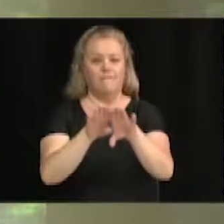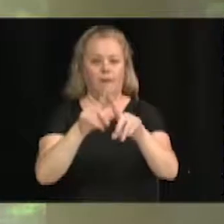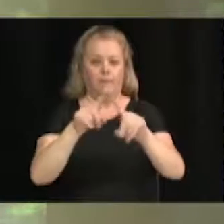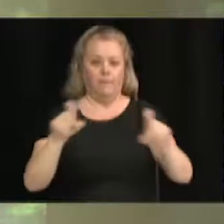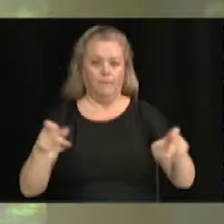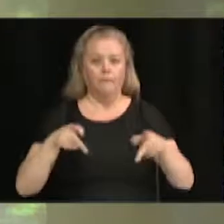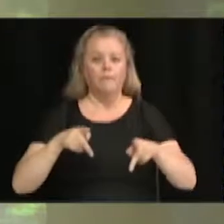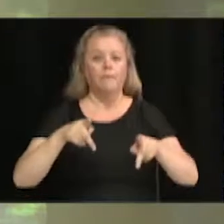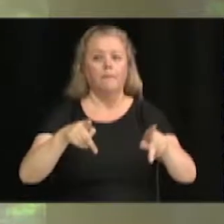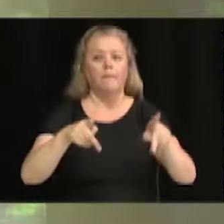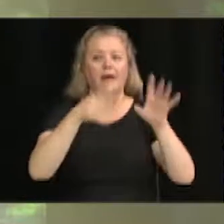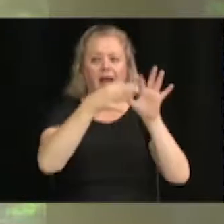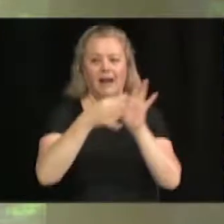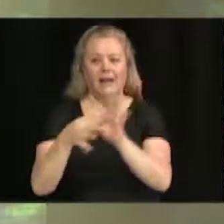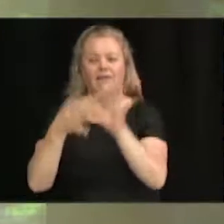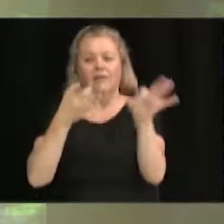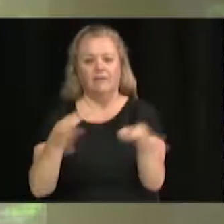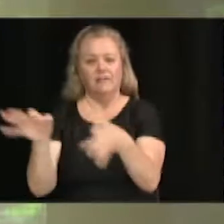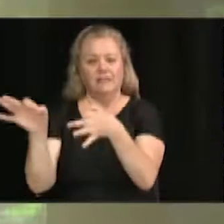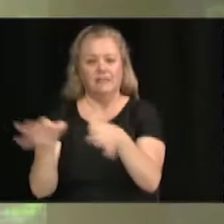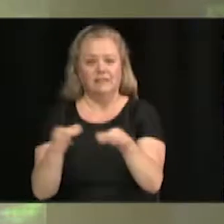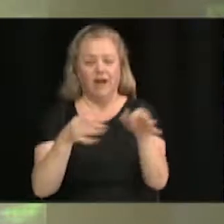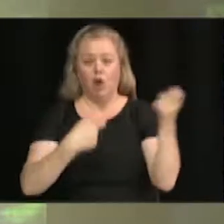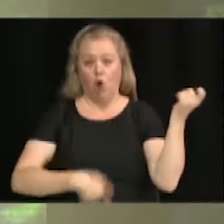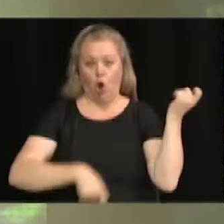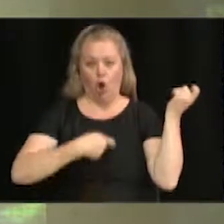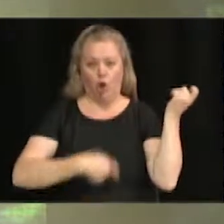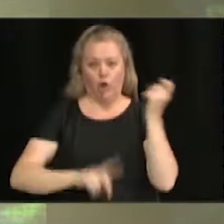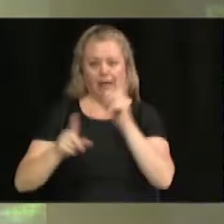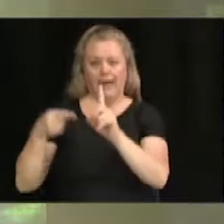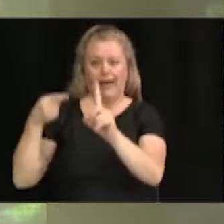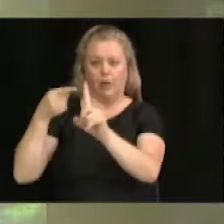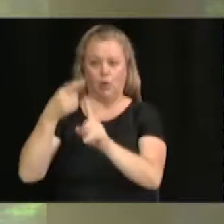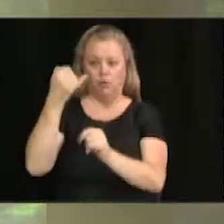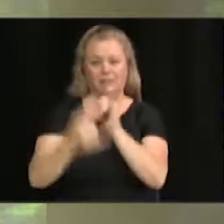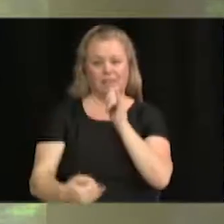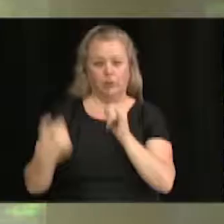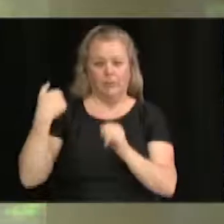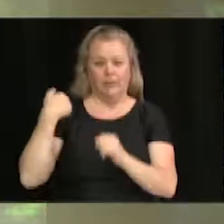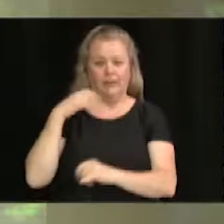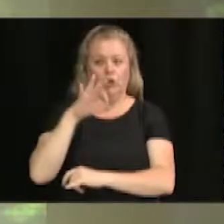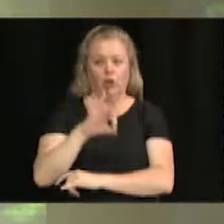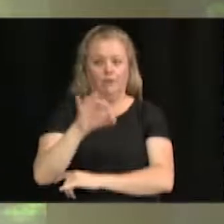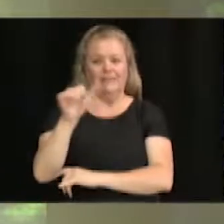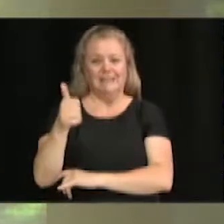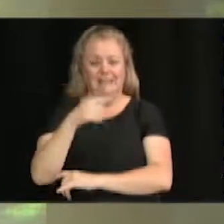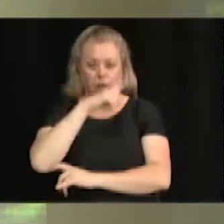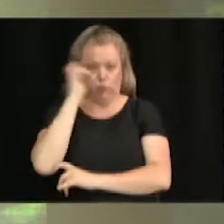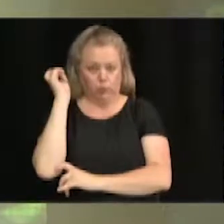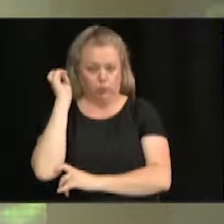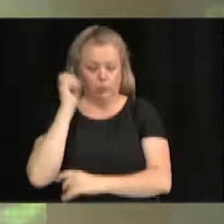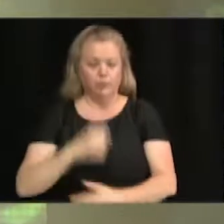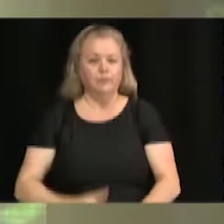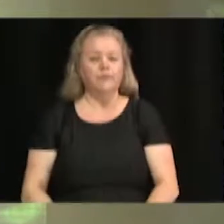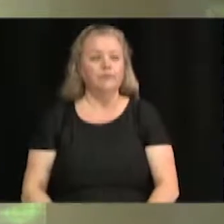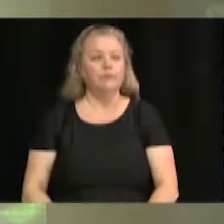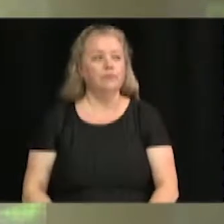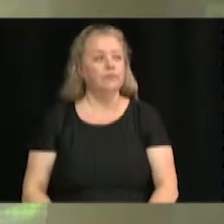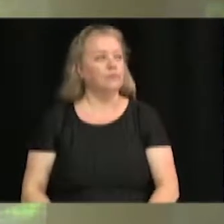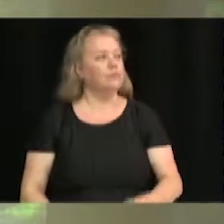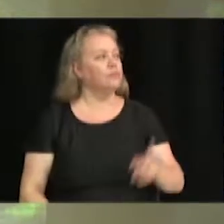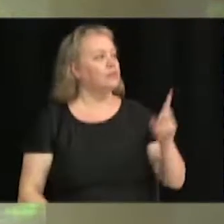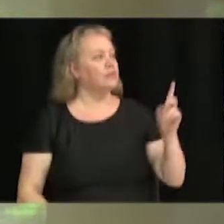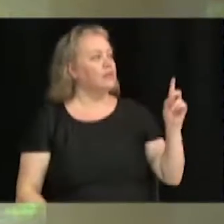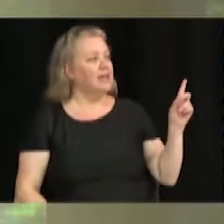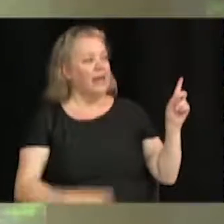dans le cadre du festival Rock la Cause qui s'est tenu en fin de semaine, les 9 et 10 août. Je me retire au